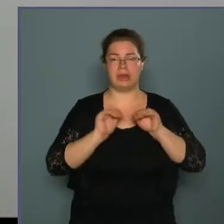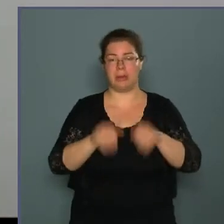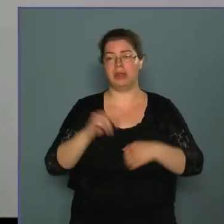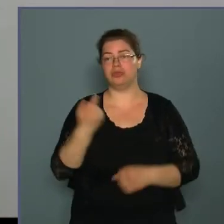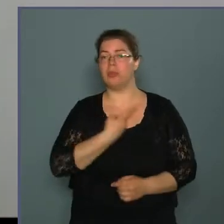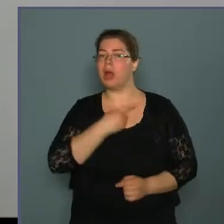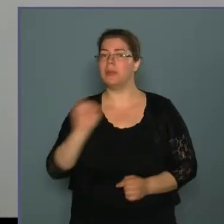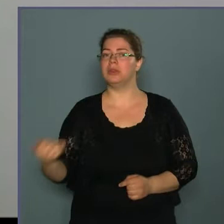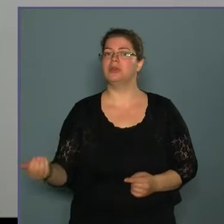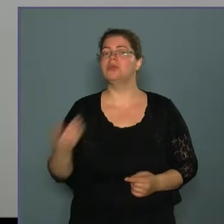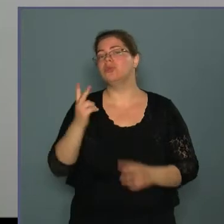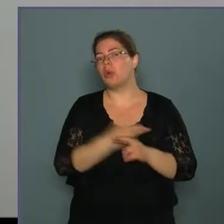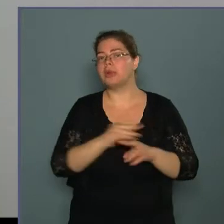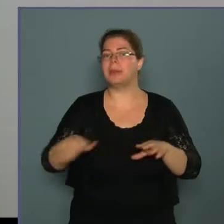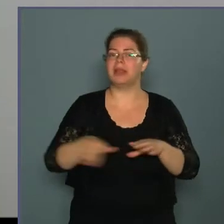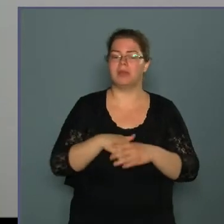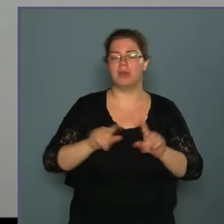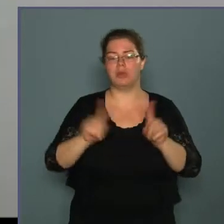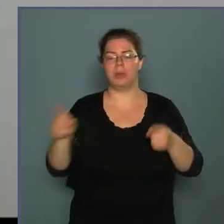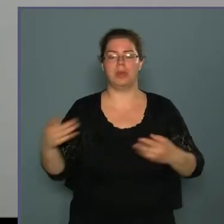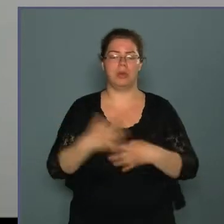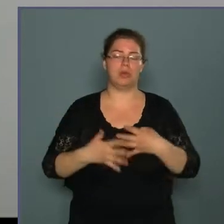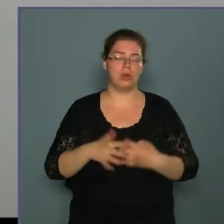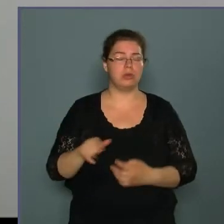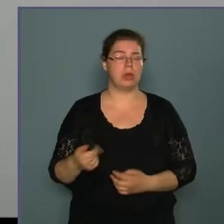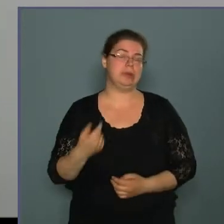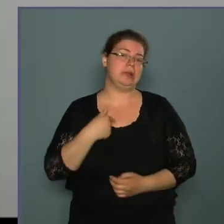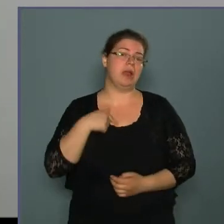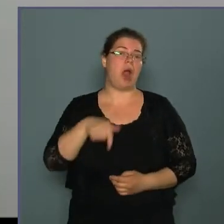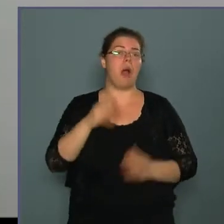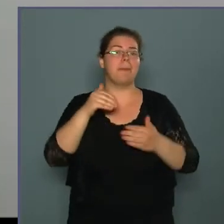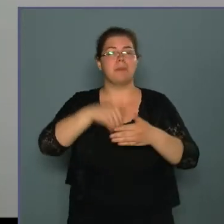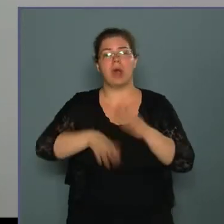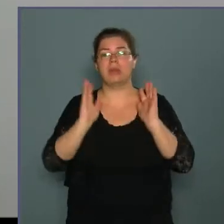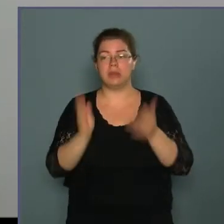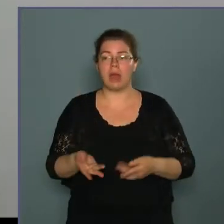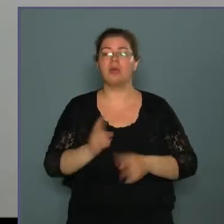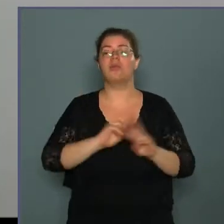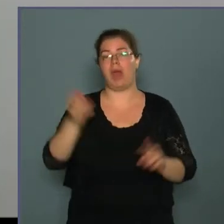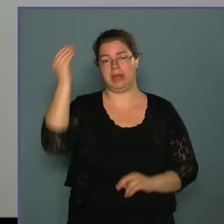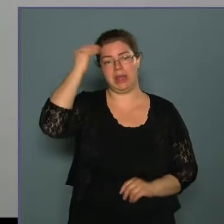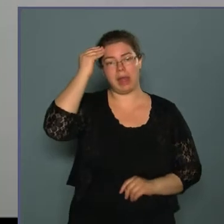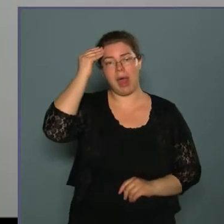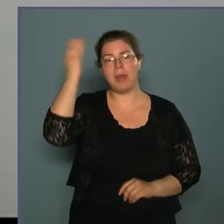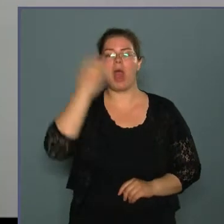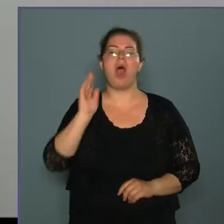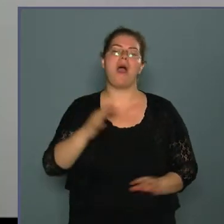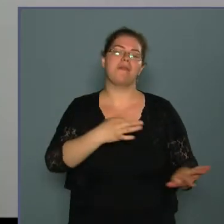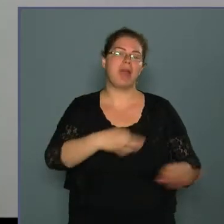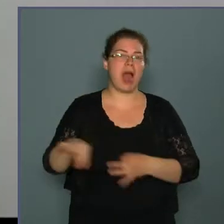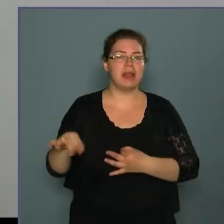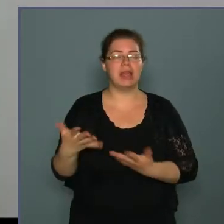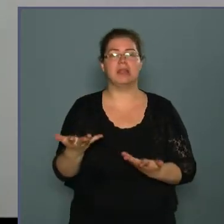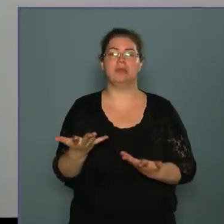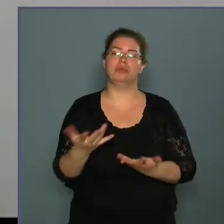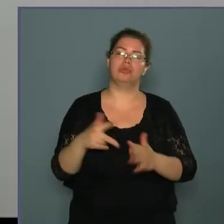és én magam is részt szoktam venni különböző szűréseken. Én abba hiszek, hogy annak igenis van értelme, hogyha fölkészülünk